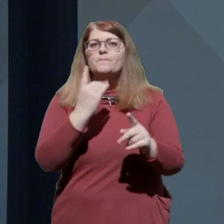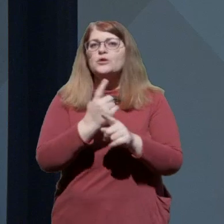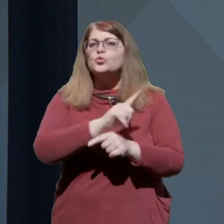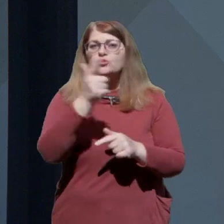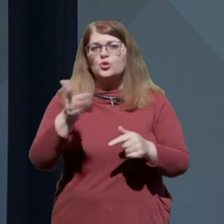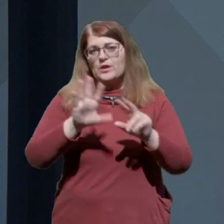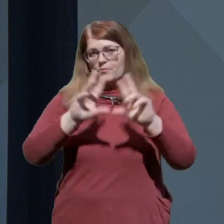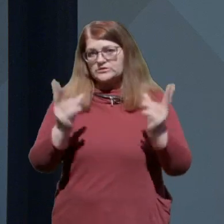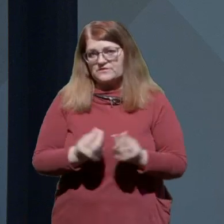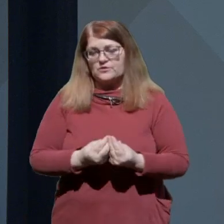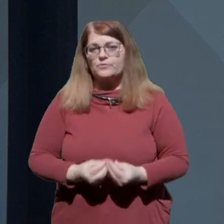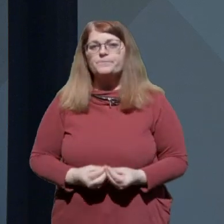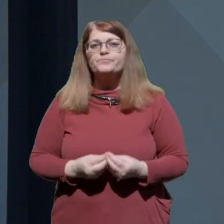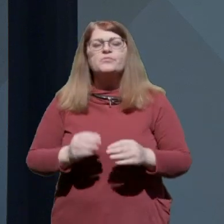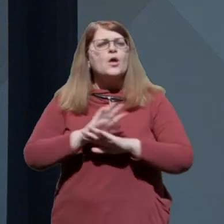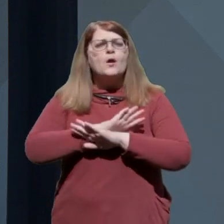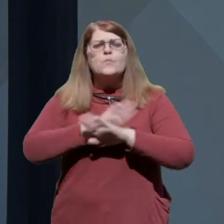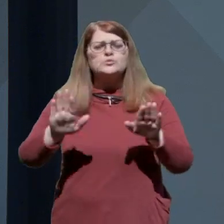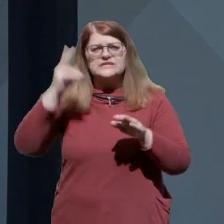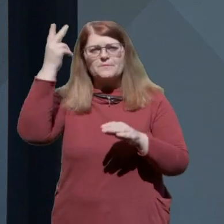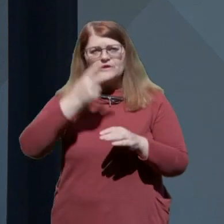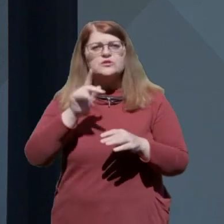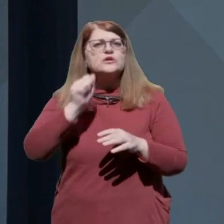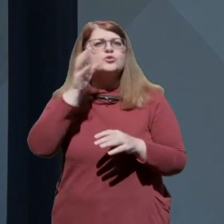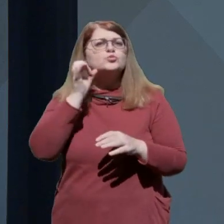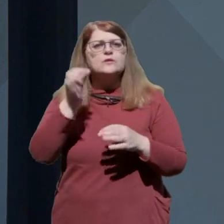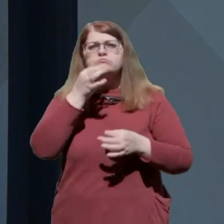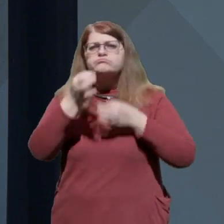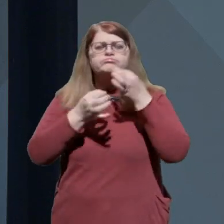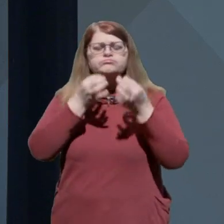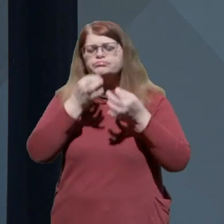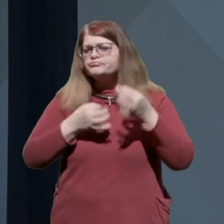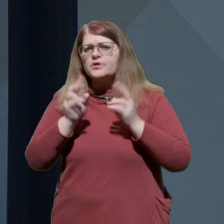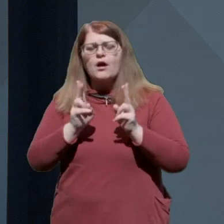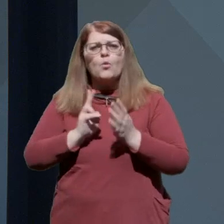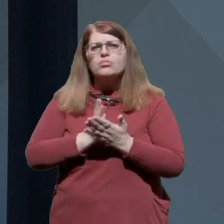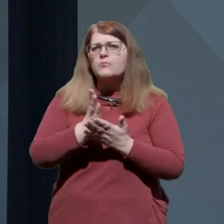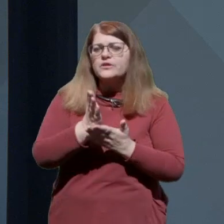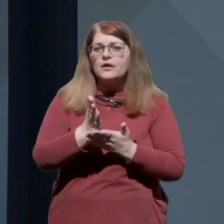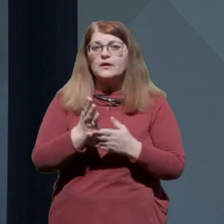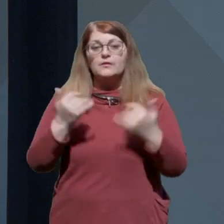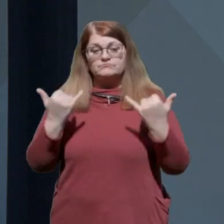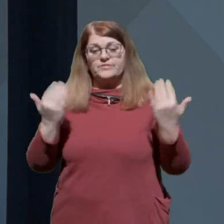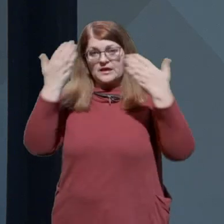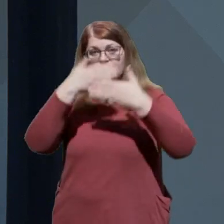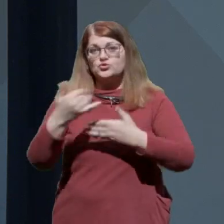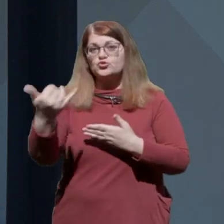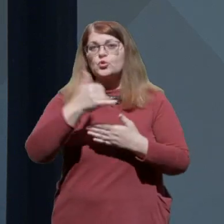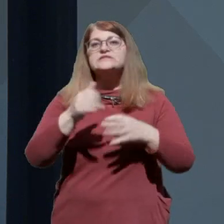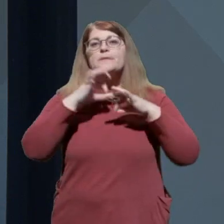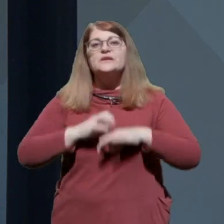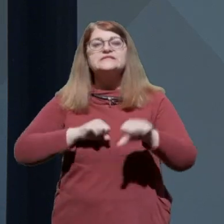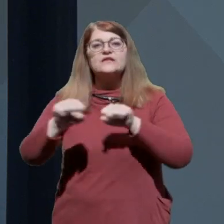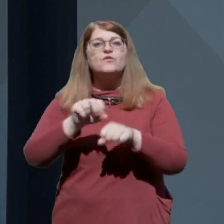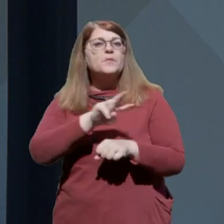po svetu. Povsem razumljivo je, da se vsak dan sprašujemo, kako naprej. Natošni gost je predsednik vlade